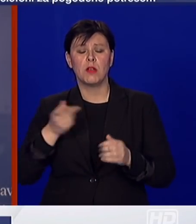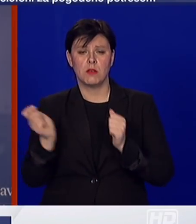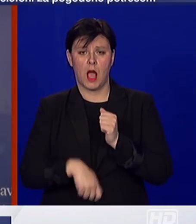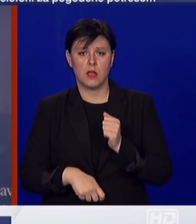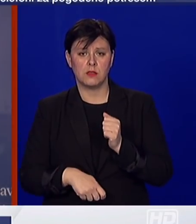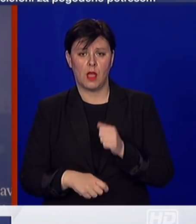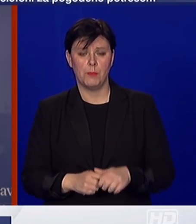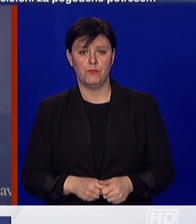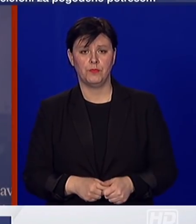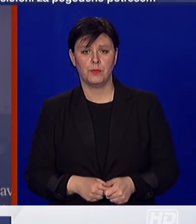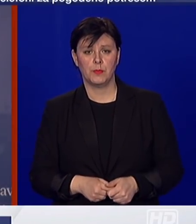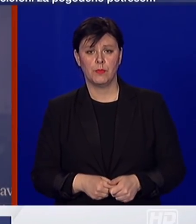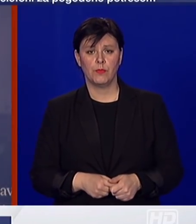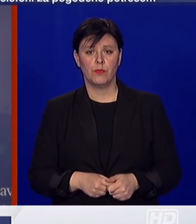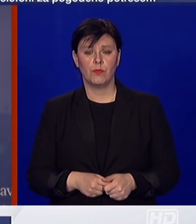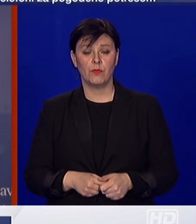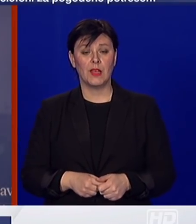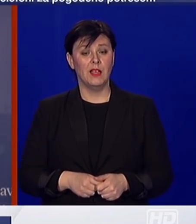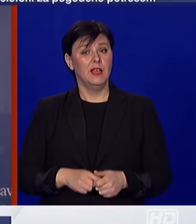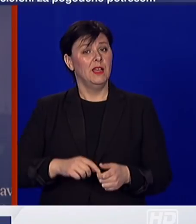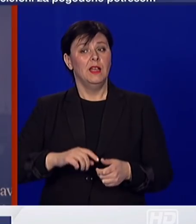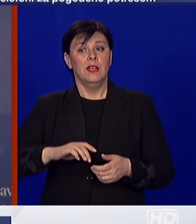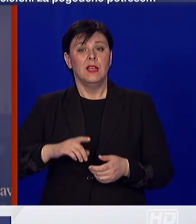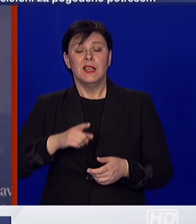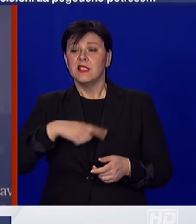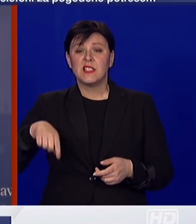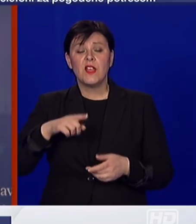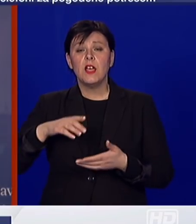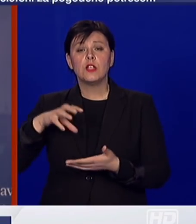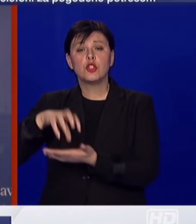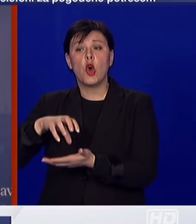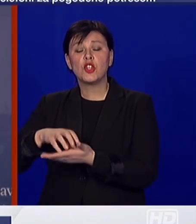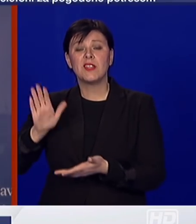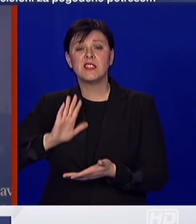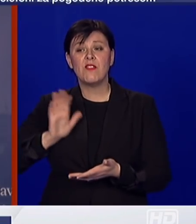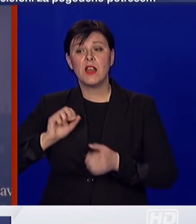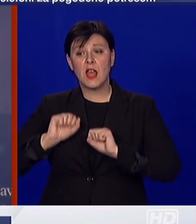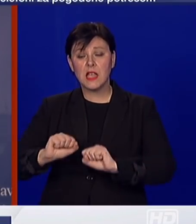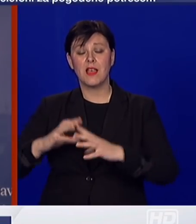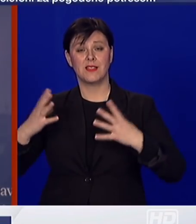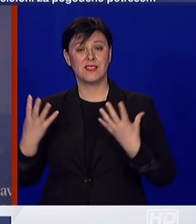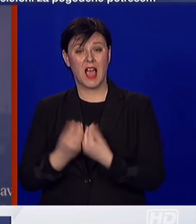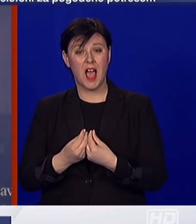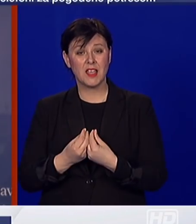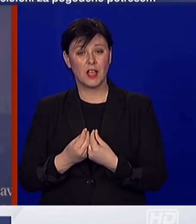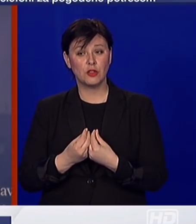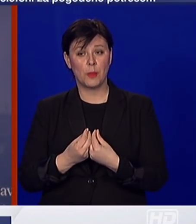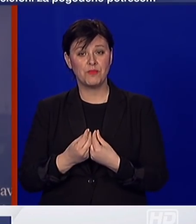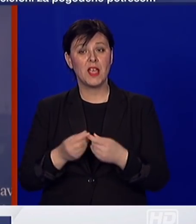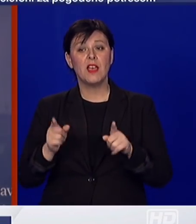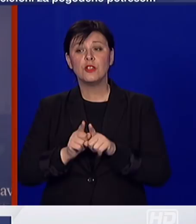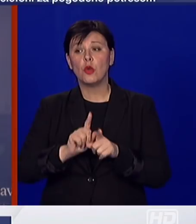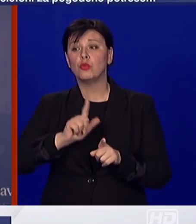svi stožeri civilne zaštite zajedno sa svim snagama civilne